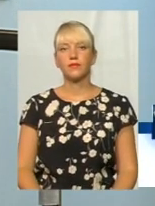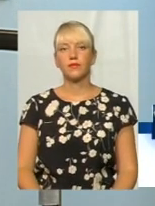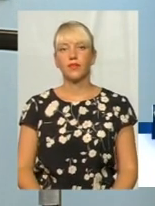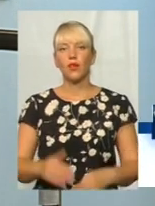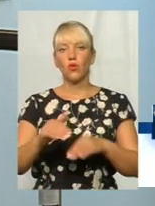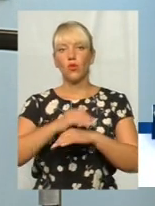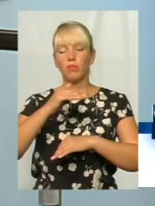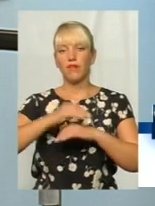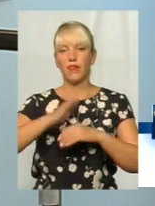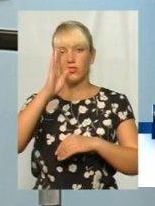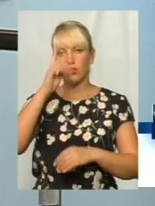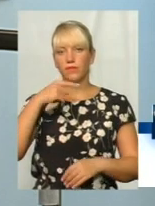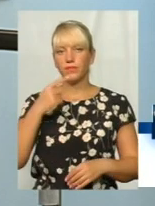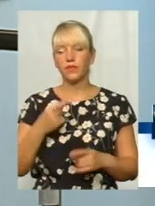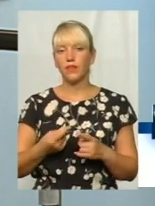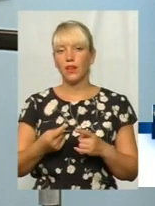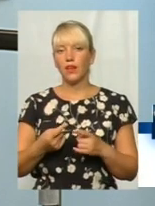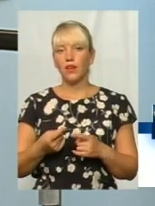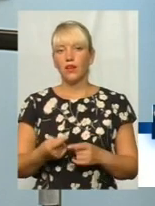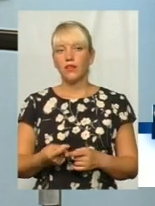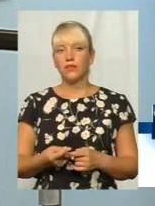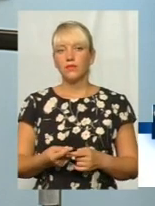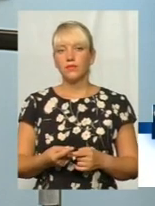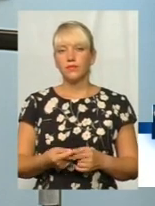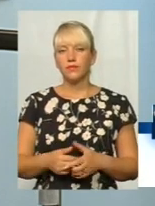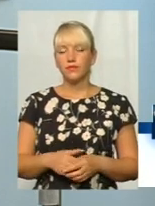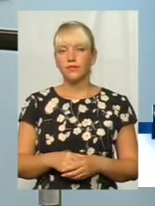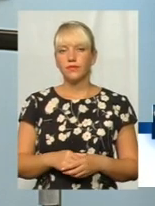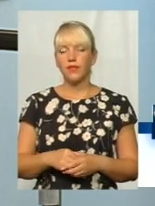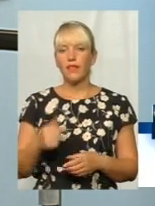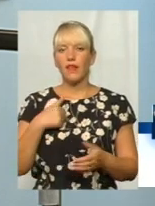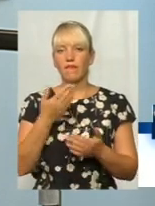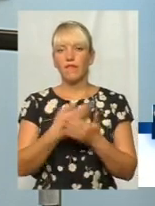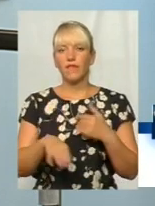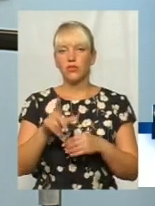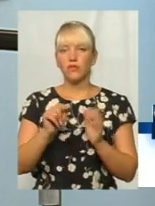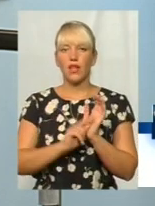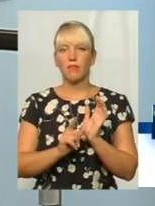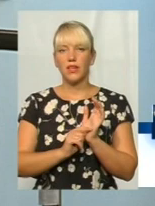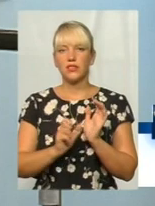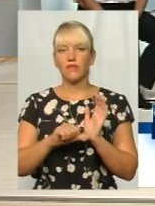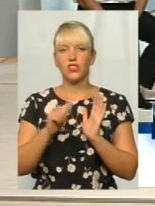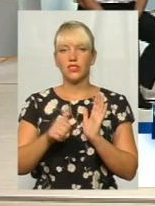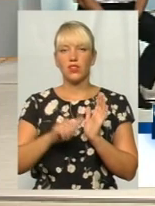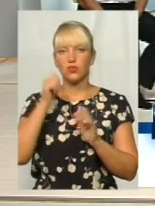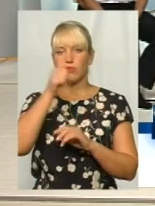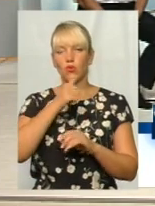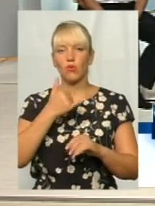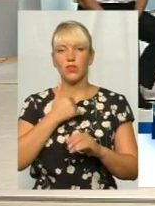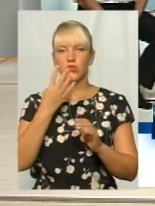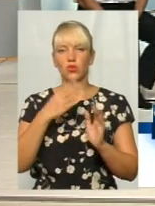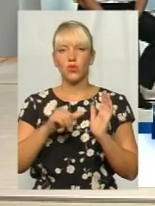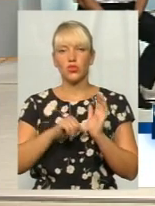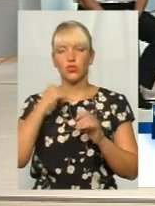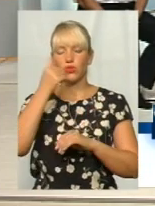Добрий вечір. Добрий вечір. Вечер, я вийшов на пенсію у 2017 році. У мене стало 6 років